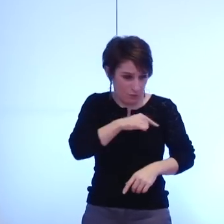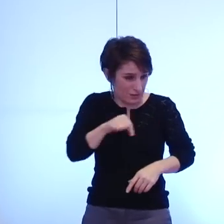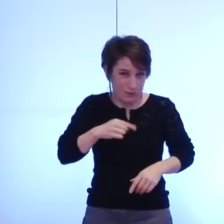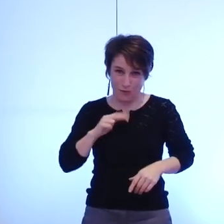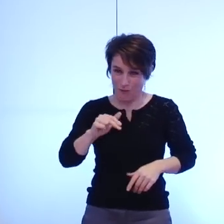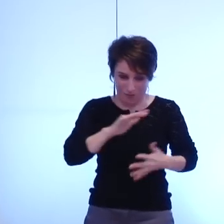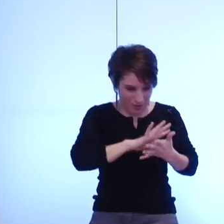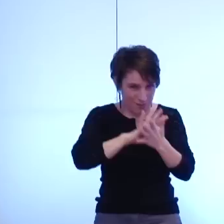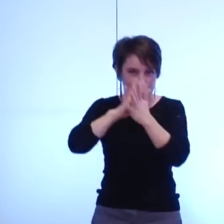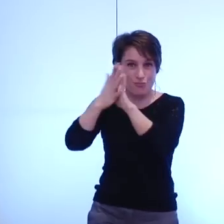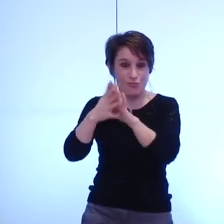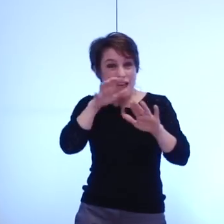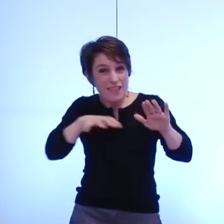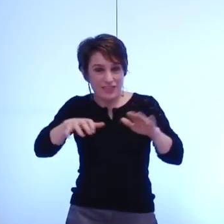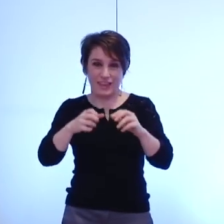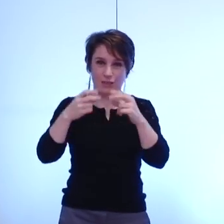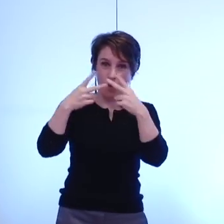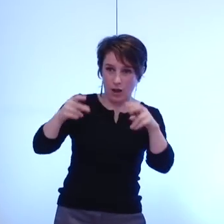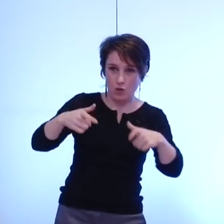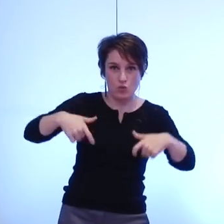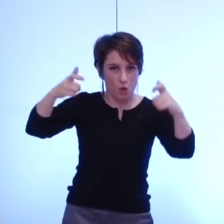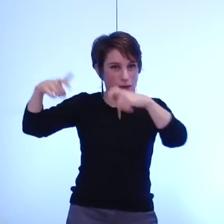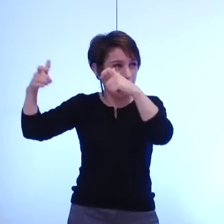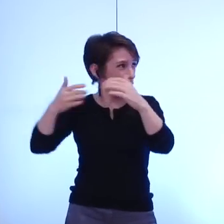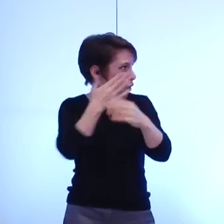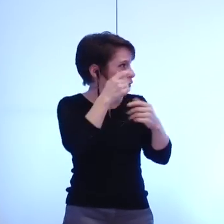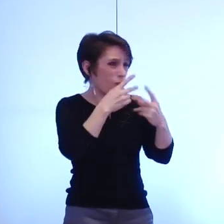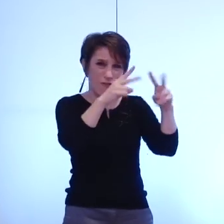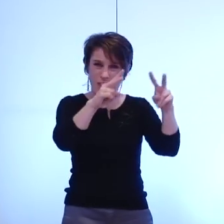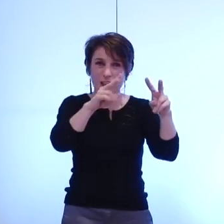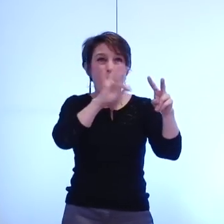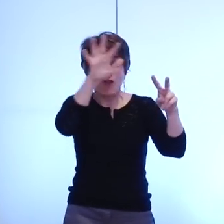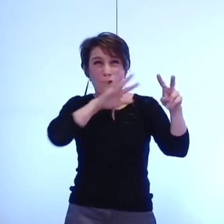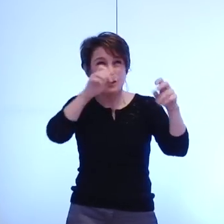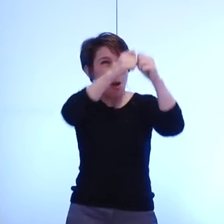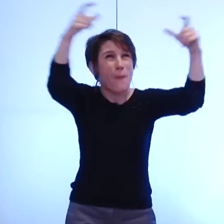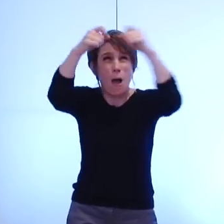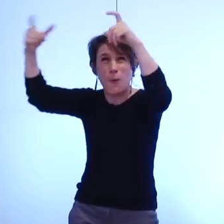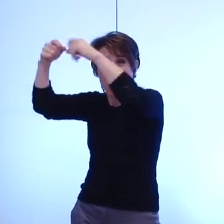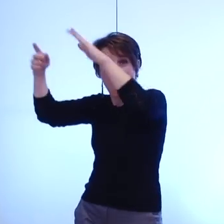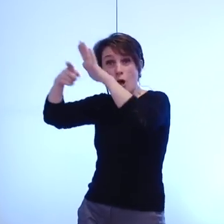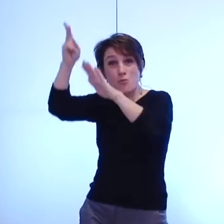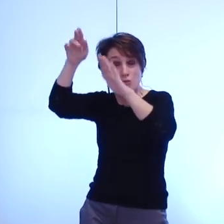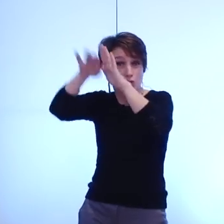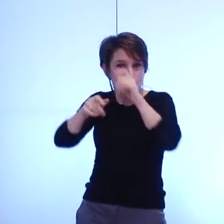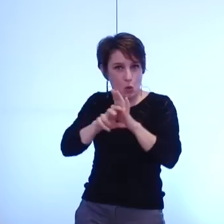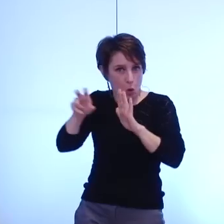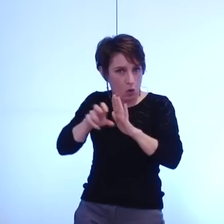comptent beaucoup plus que les nôtres en termes démographiques et qui ont une dimension bien plus importante